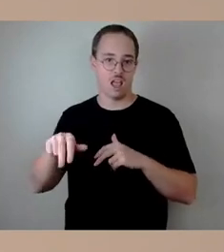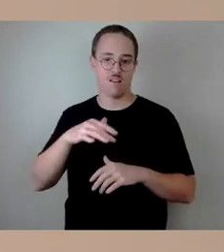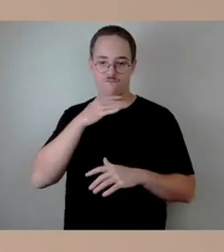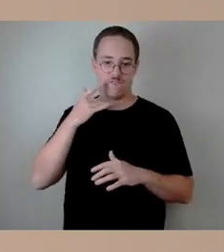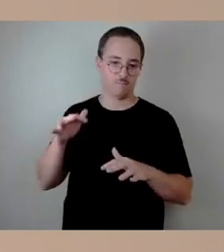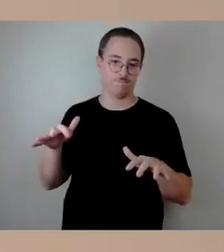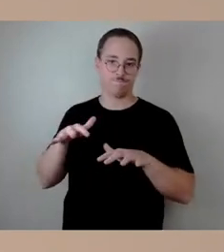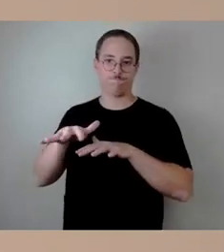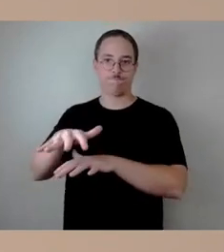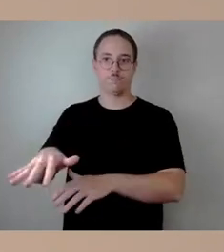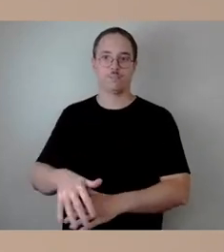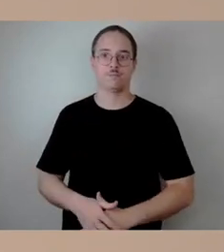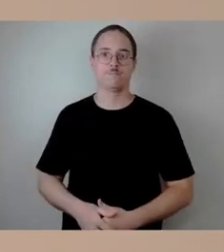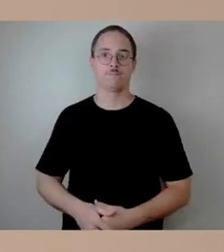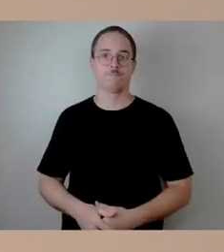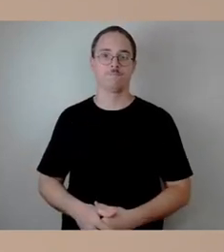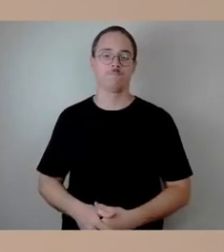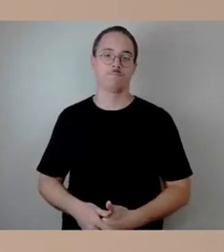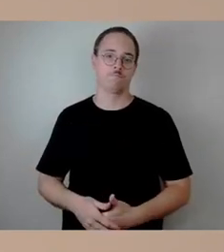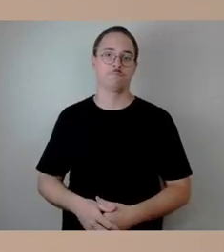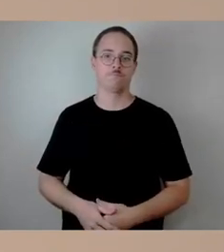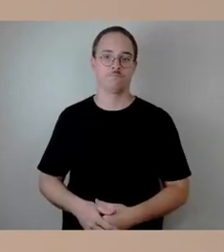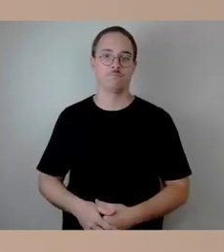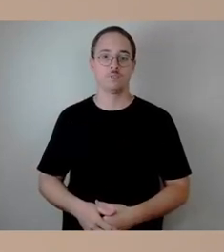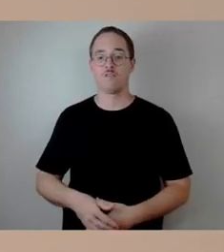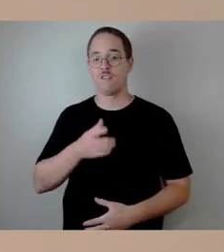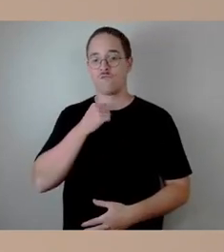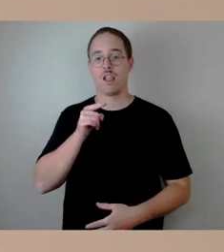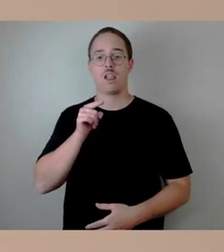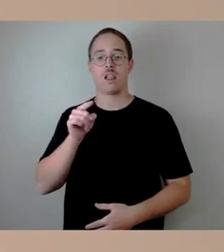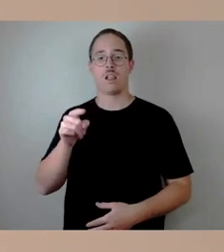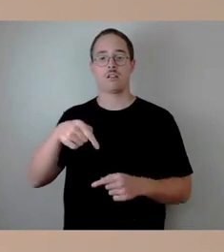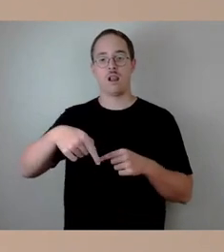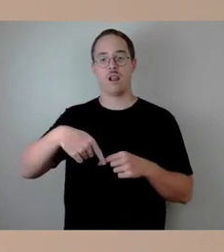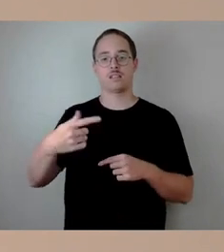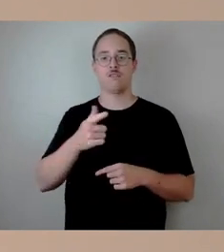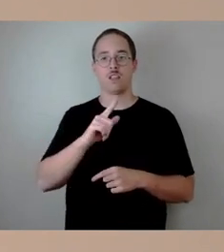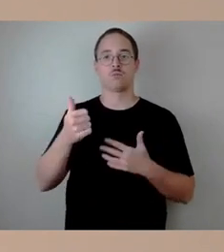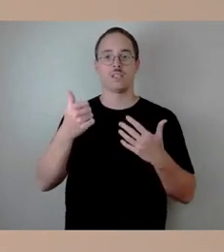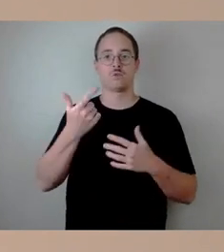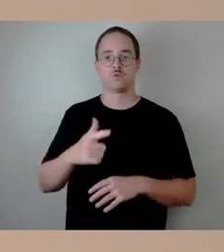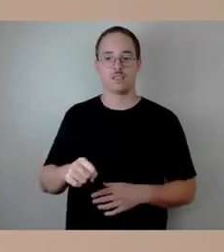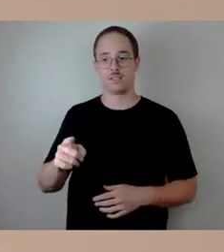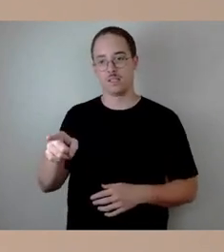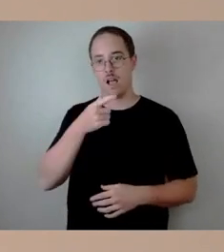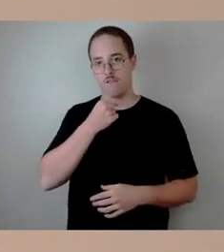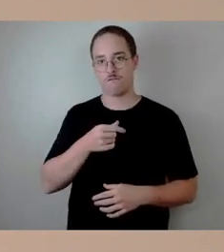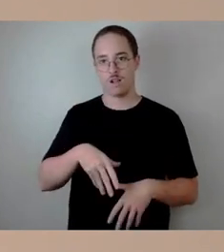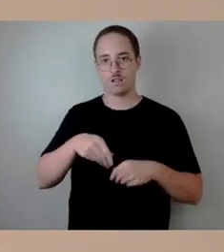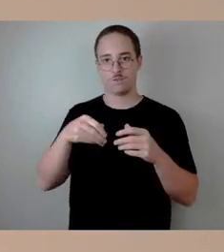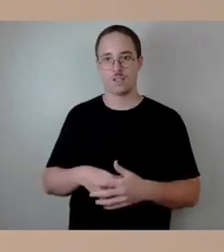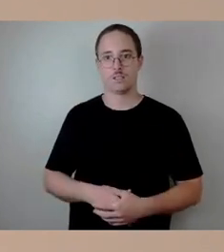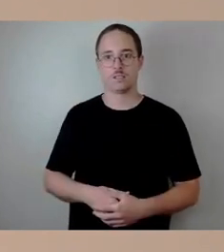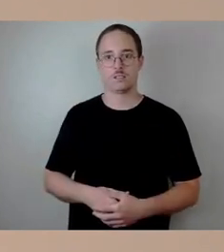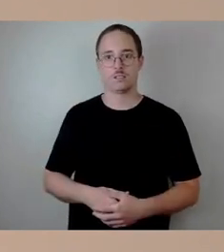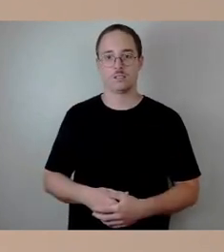Wird ja auch mehrjährig sein, wollen wir 26 beginnen. Aber, habe ja vorhin schon ausgeführt, allein der Ingenieurbau,